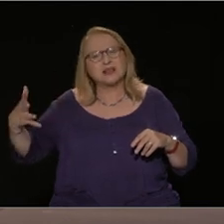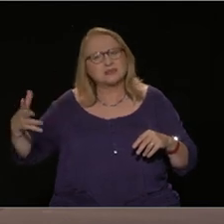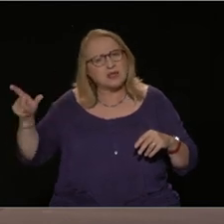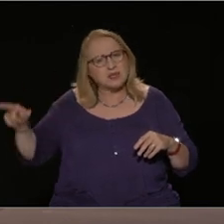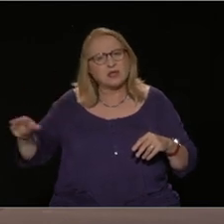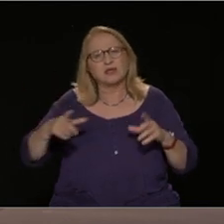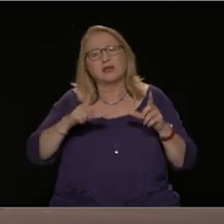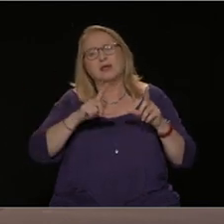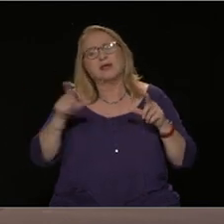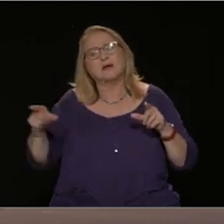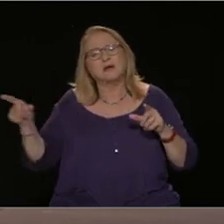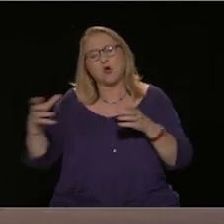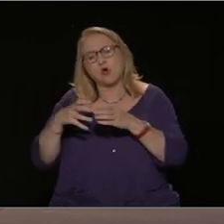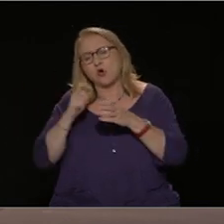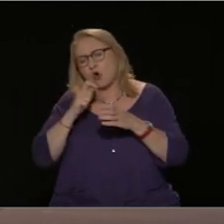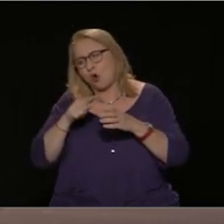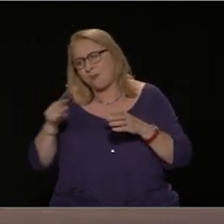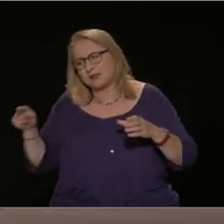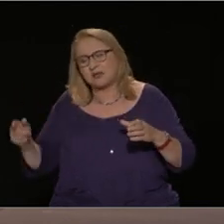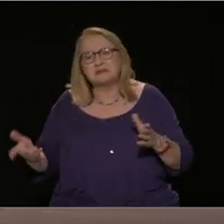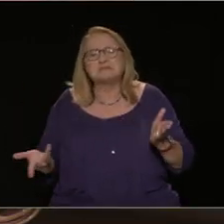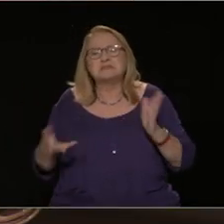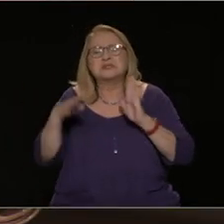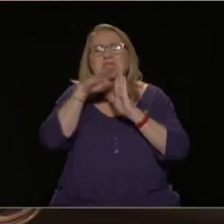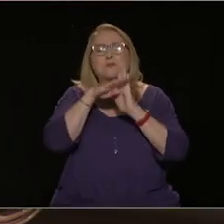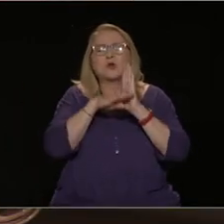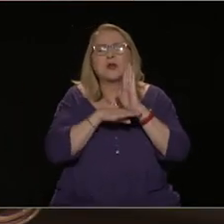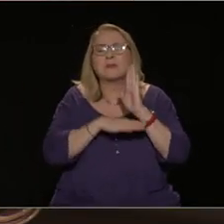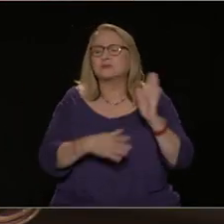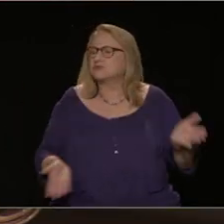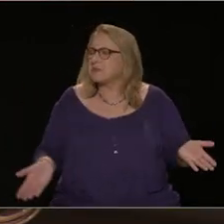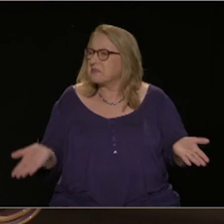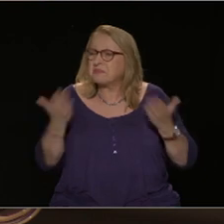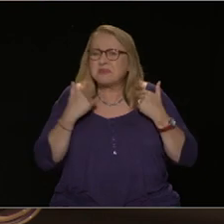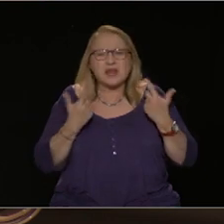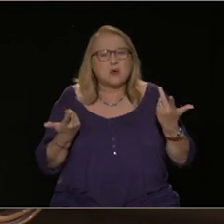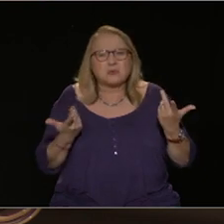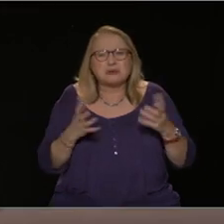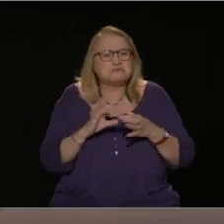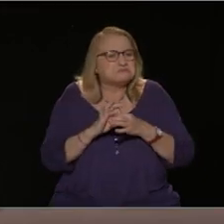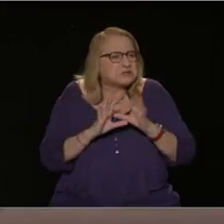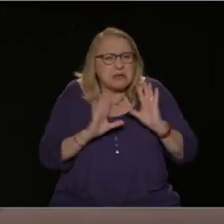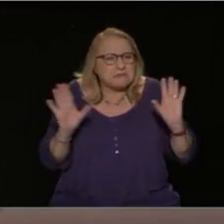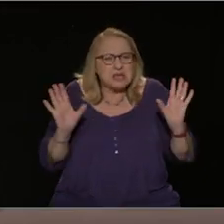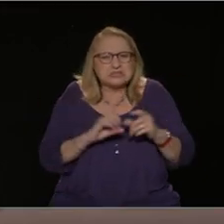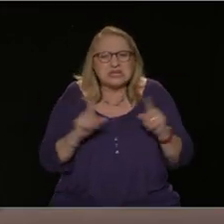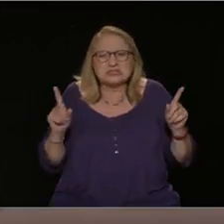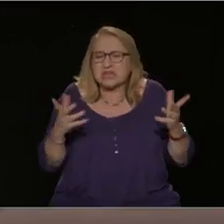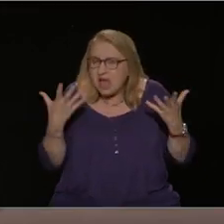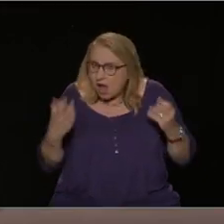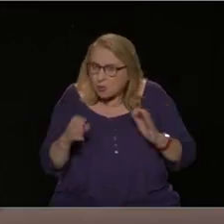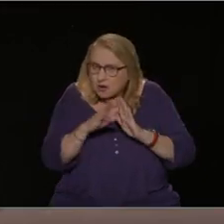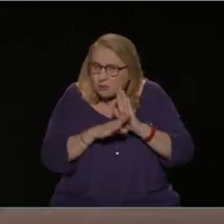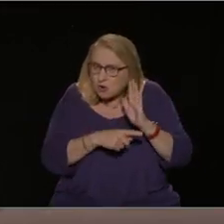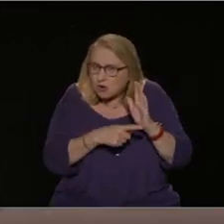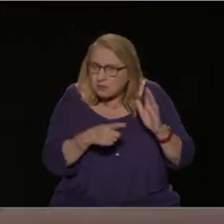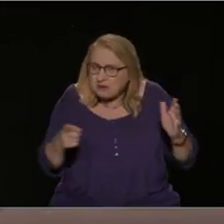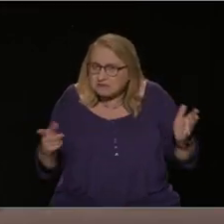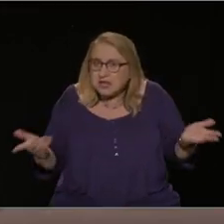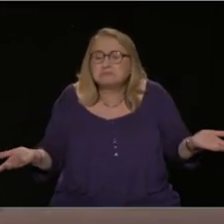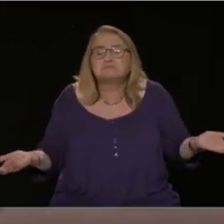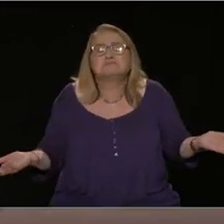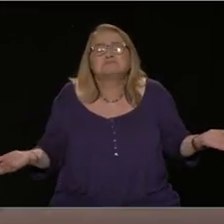αν έχουν και κάποιο πρόγραμμα δηλαδή και αν δεν βασίζονται απλά σε ένα λαμπερό αρχηγό δεν έχουν λοιπόν καμία σχέση με